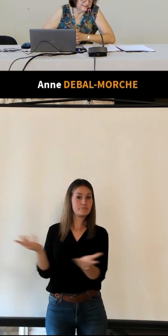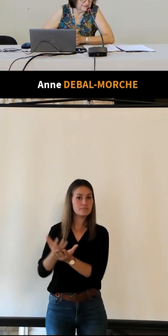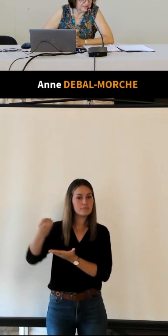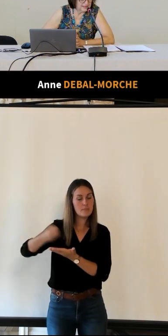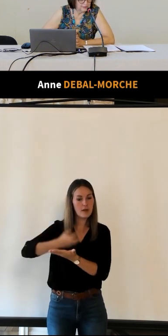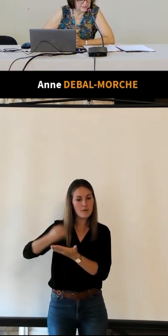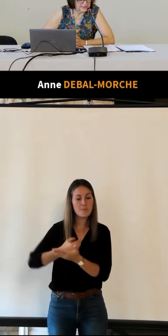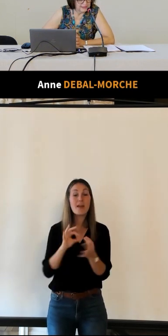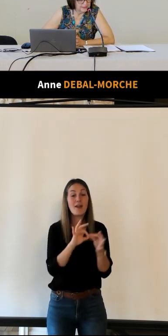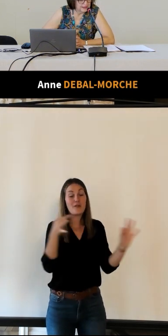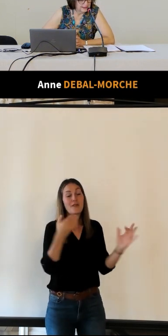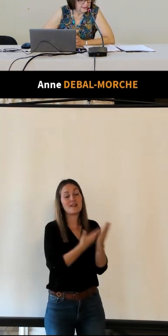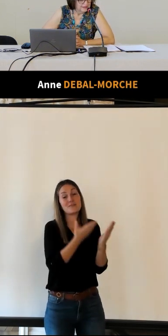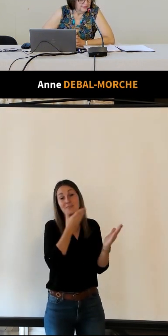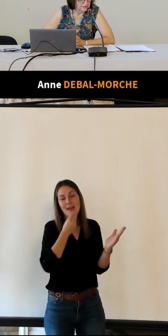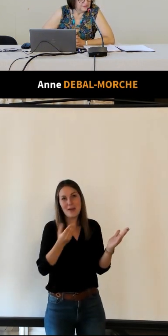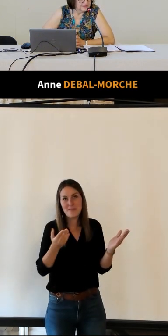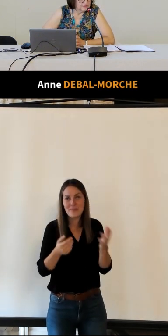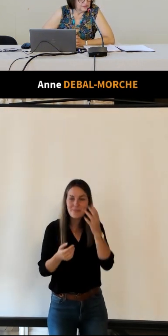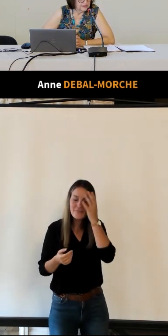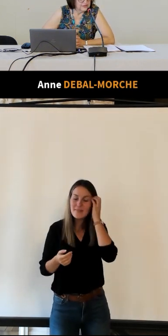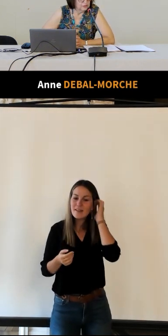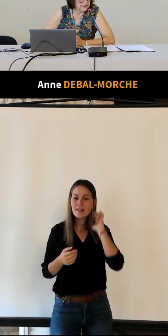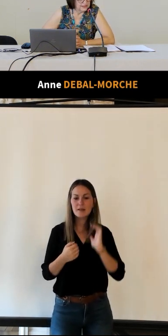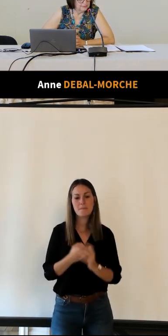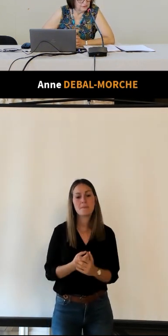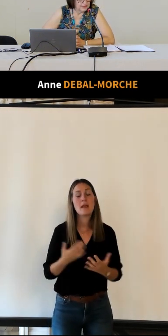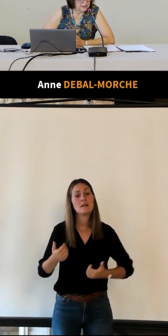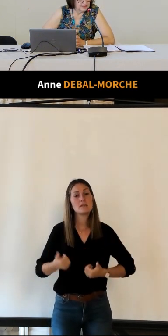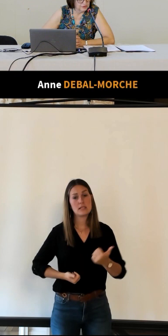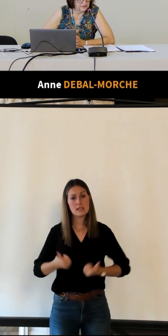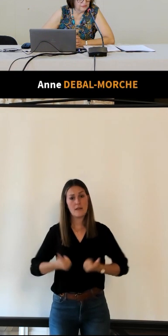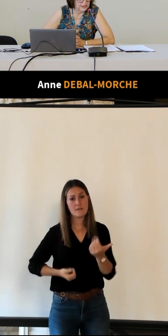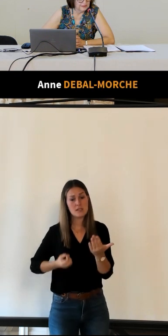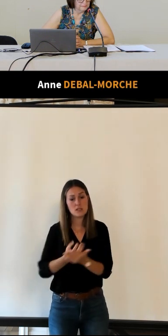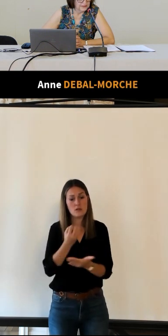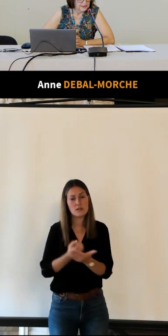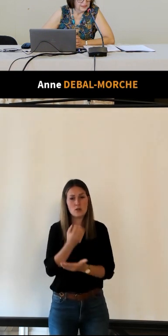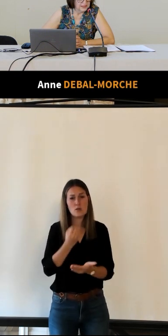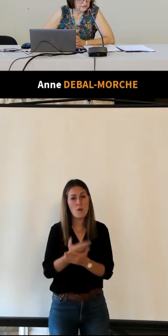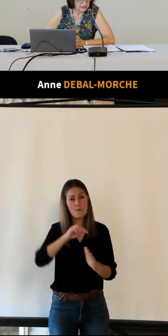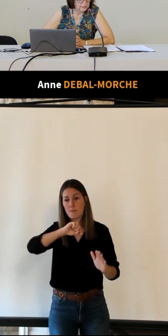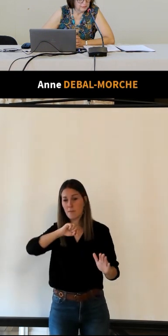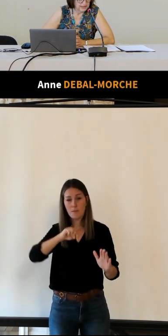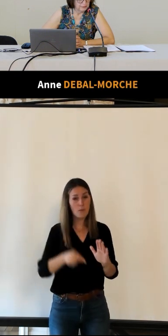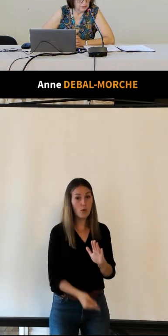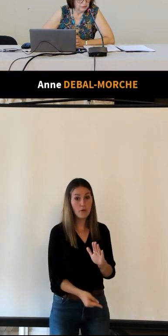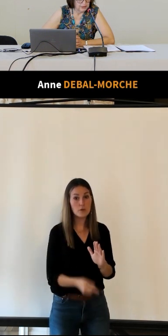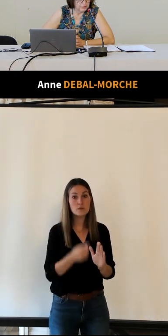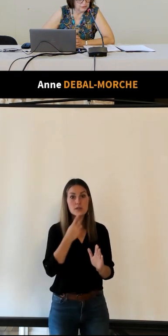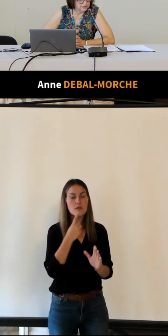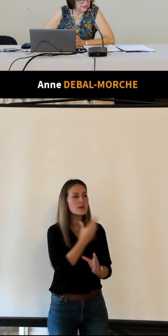cette phrase là quand même elle est très belle si ce service de renseignement est intensifié les divers peuples